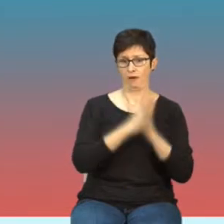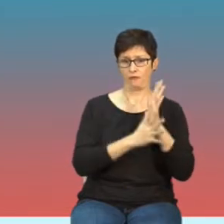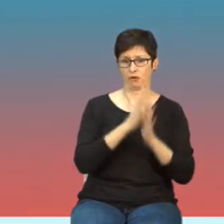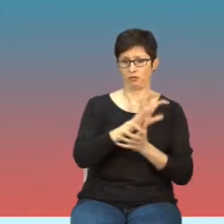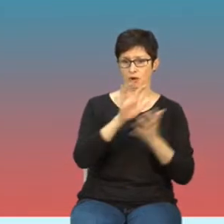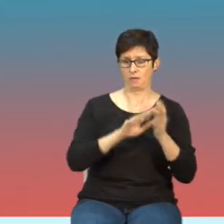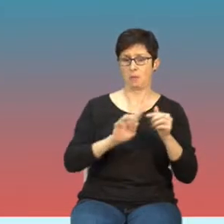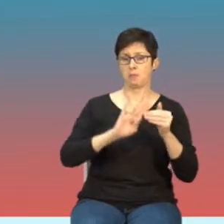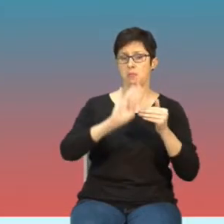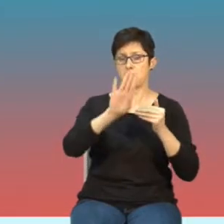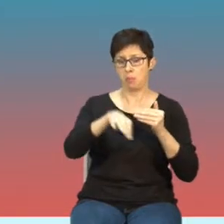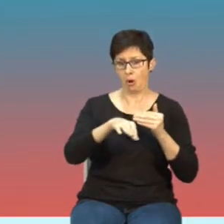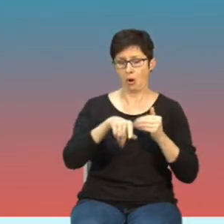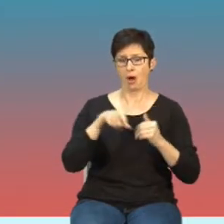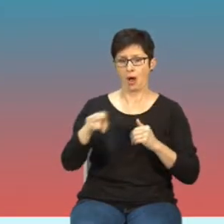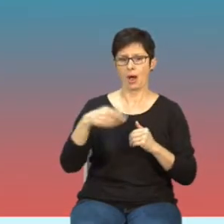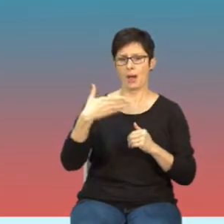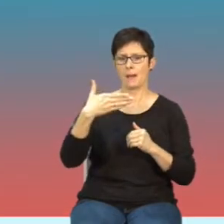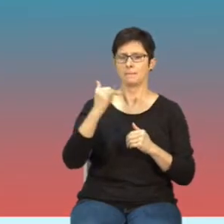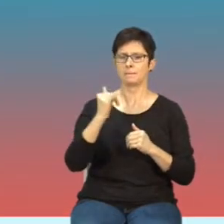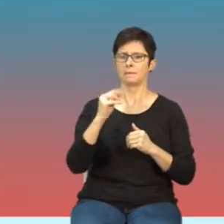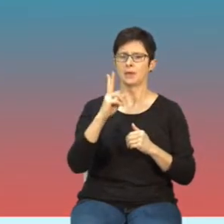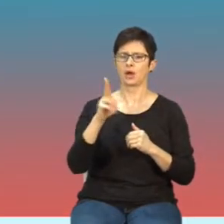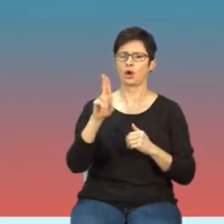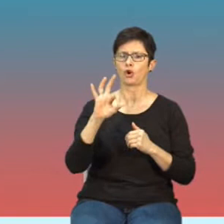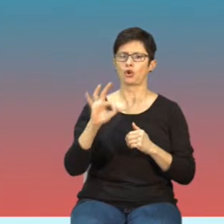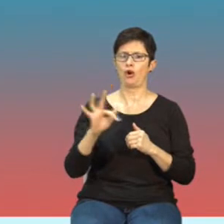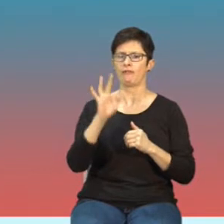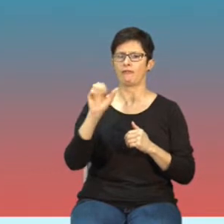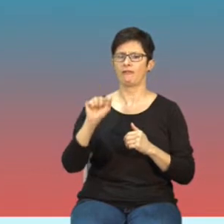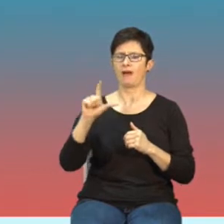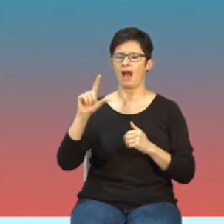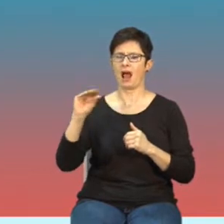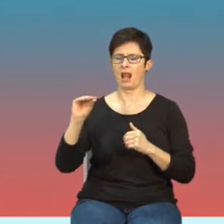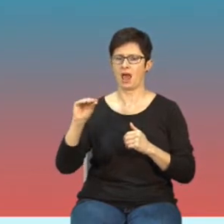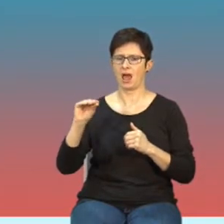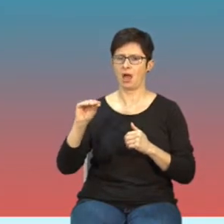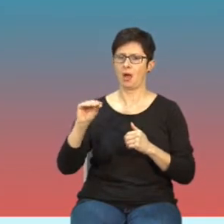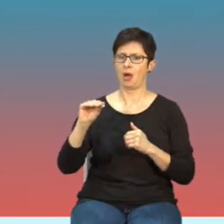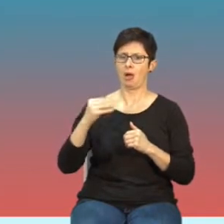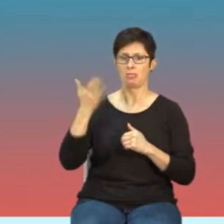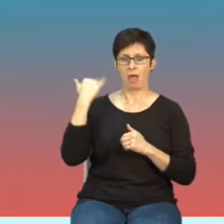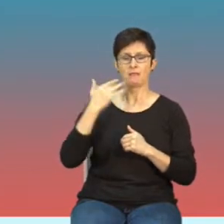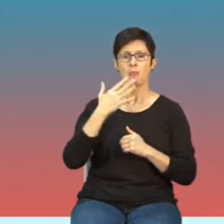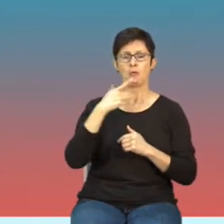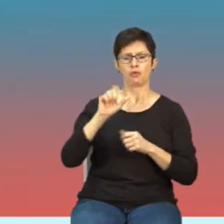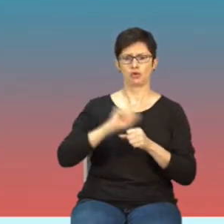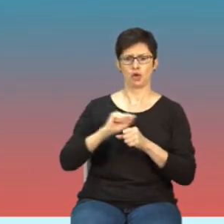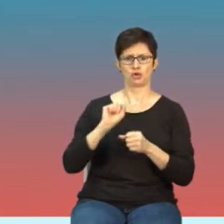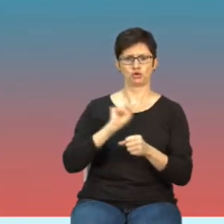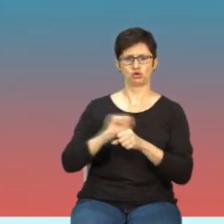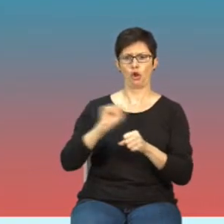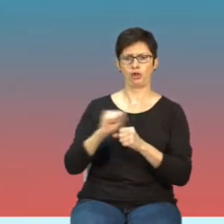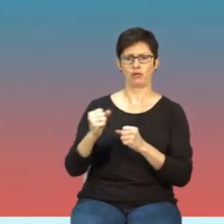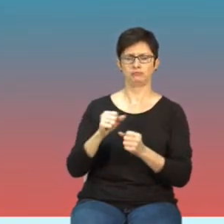mikrofale za potencjalnie szkodliwe, a kiedy okazało się, że